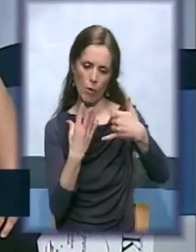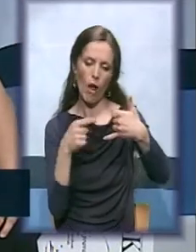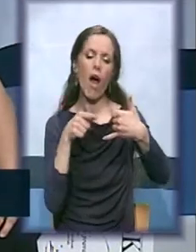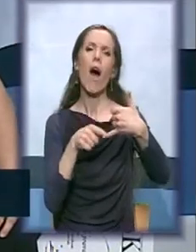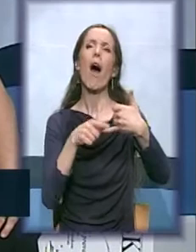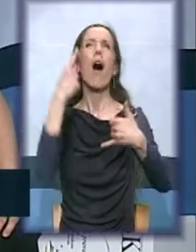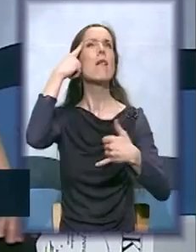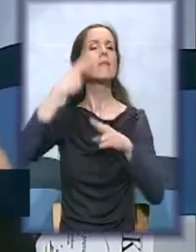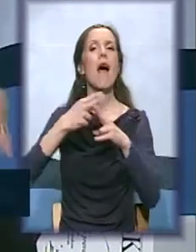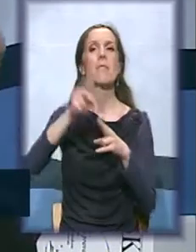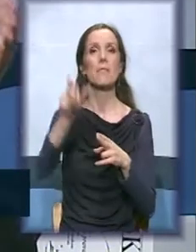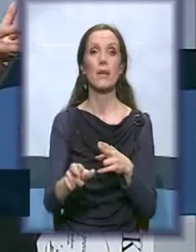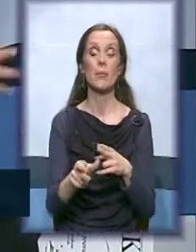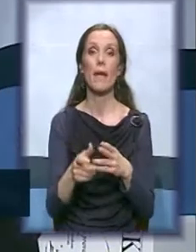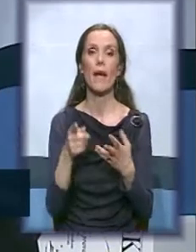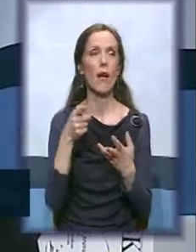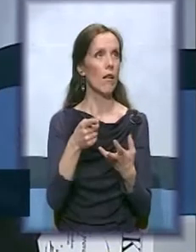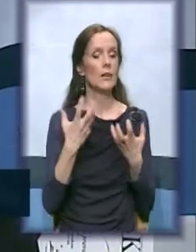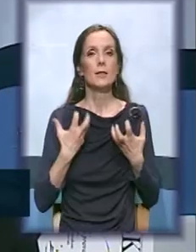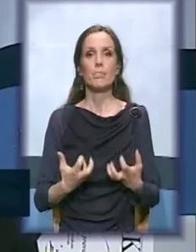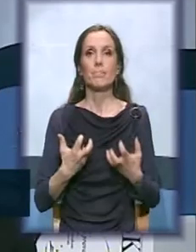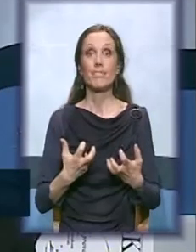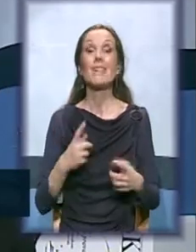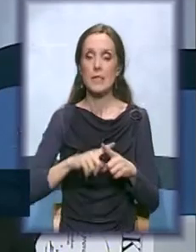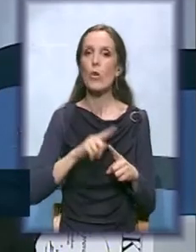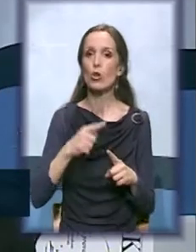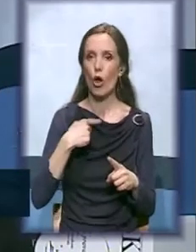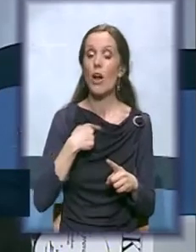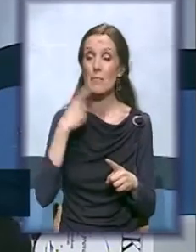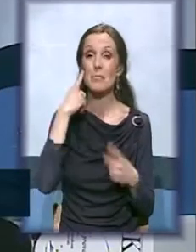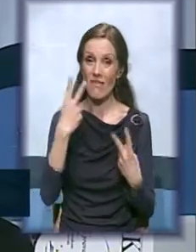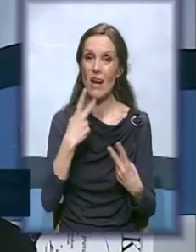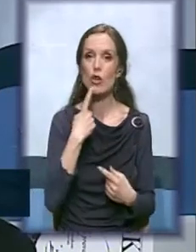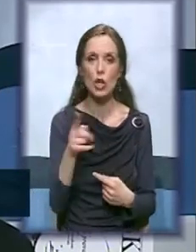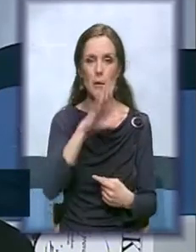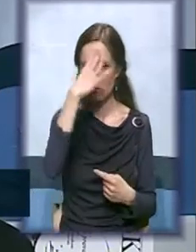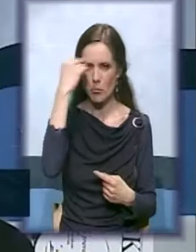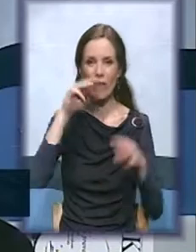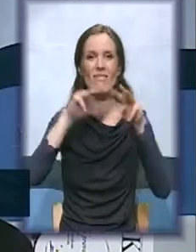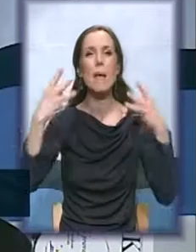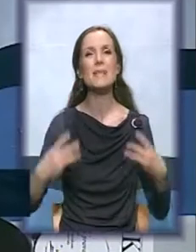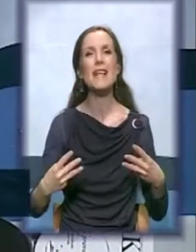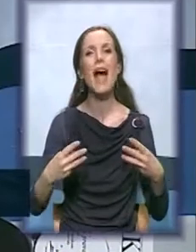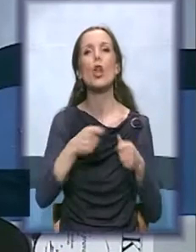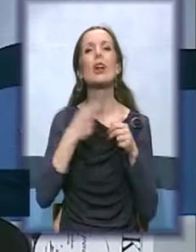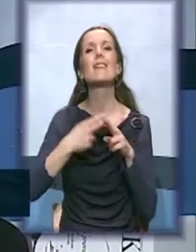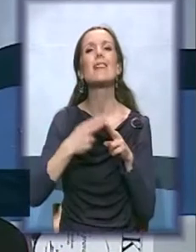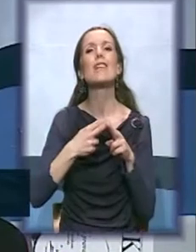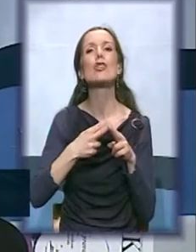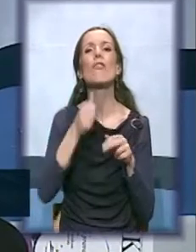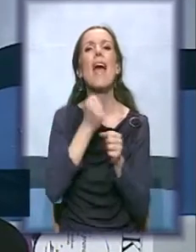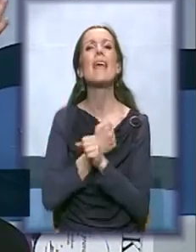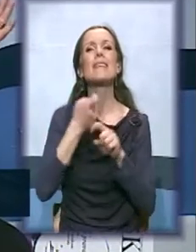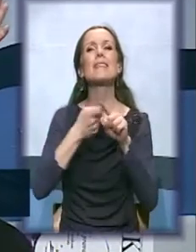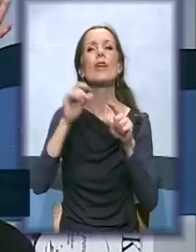Eto, tu je bilo bitno da još jedan put samo kažem, nemoj da zaboravite, sajt organizacije iz kruga, sva prava, odete kod